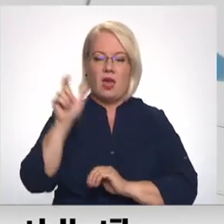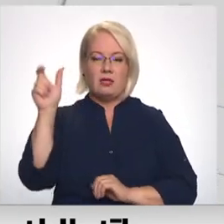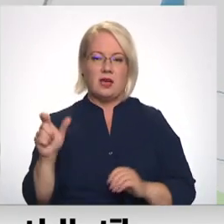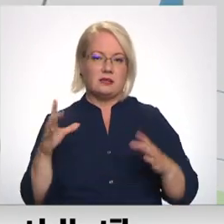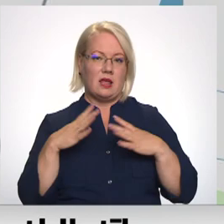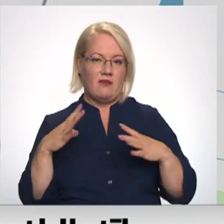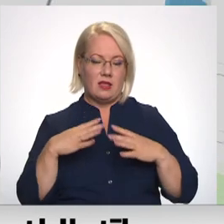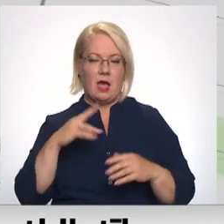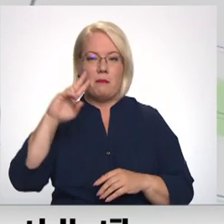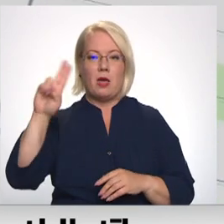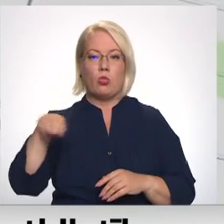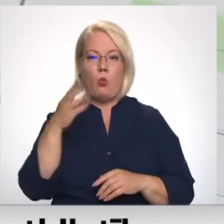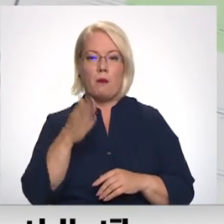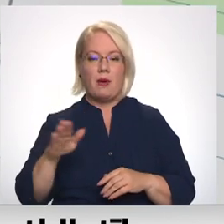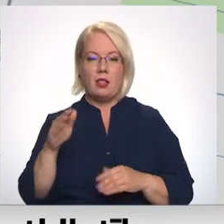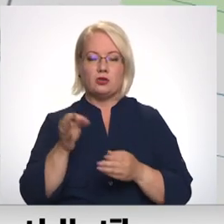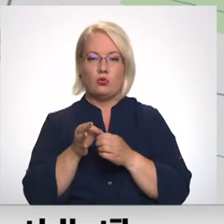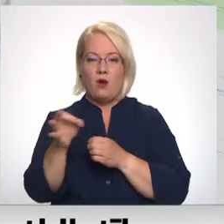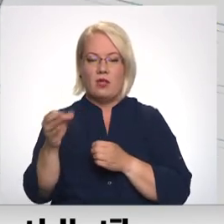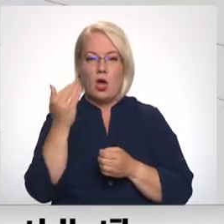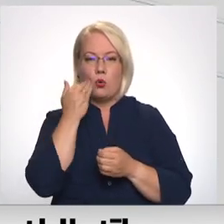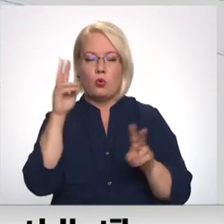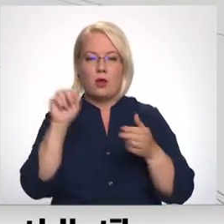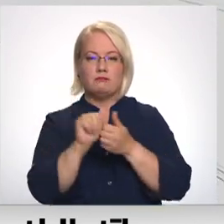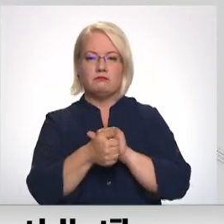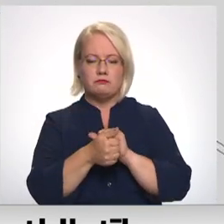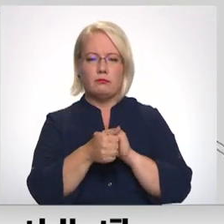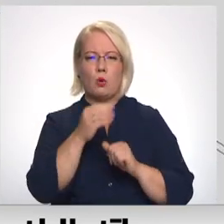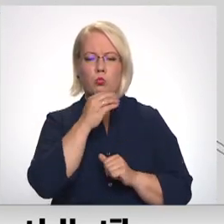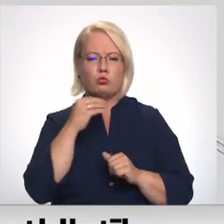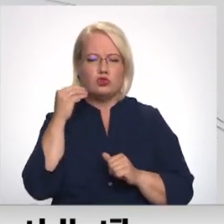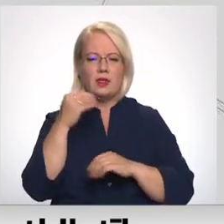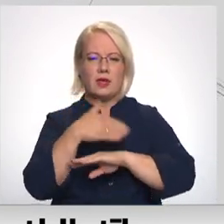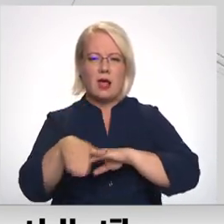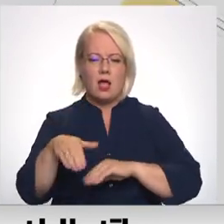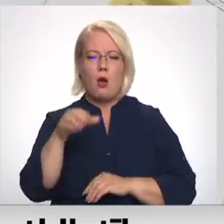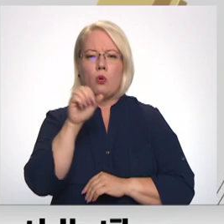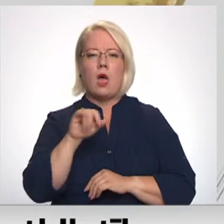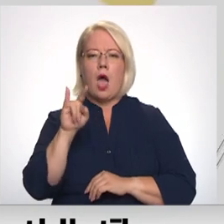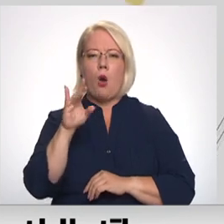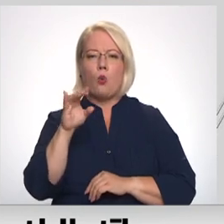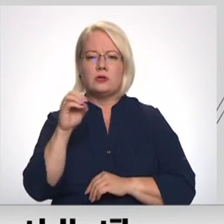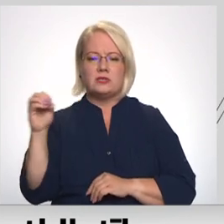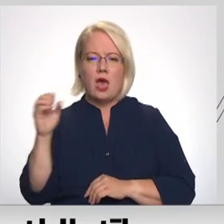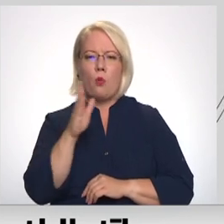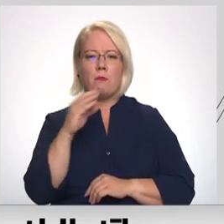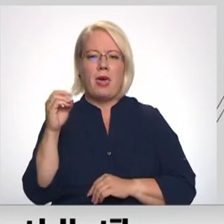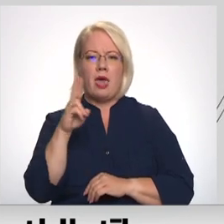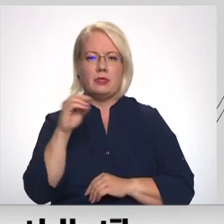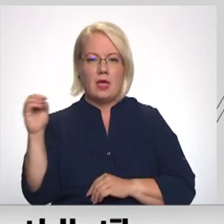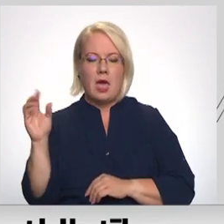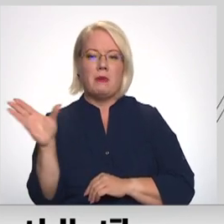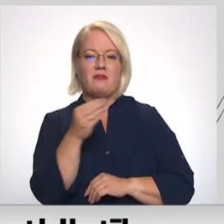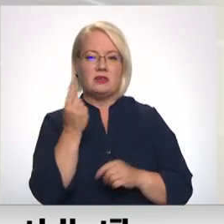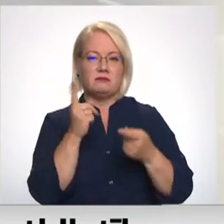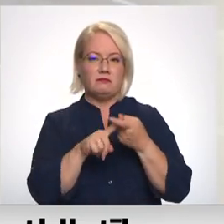Savukārt Dobels novadā, kur nosaukumus būtu jāmaina puški nielēja auce un pionieri nielēja bērnē, teica, ka viss atkarīgs no pašiem